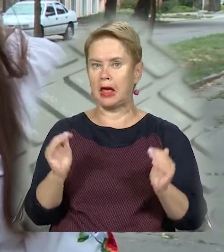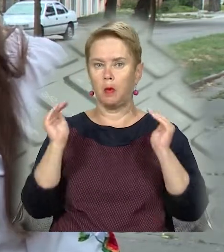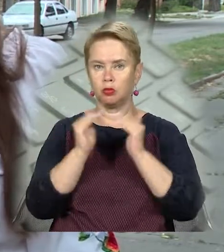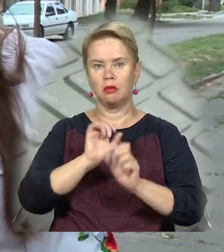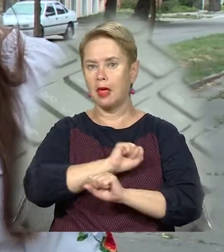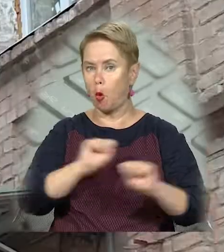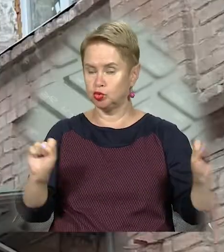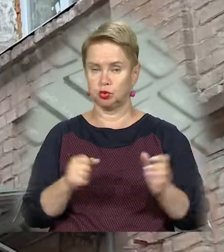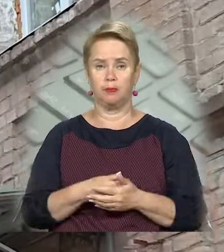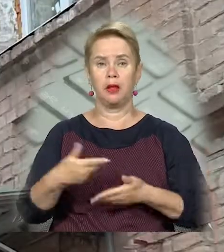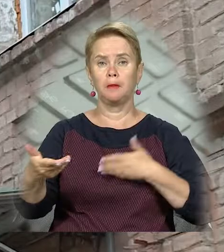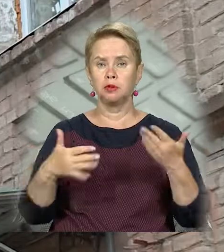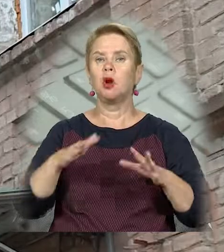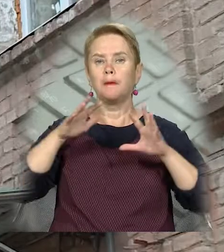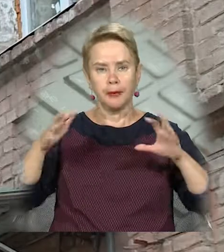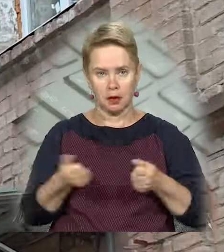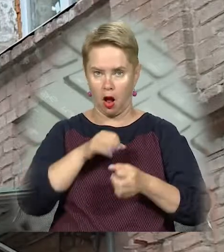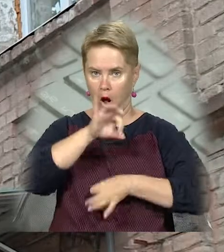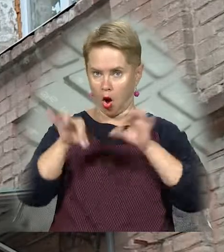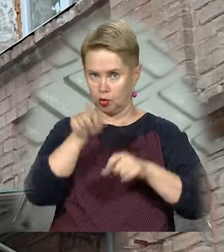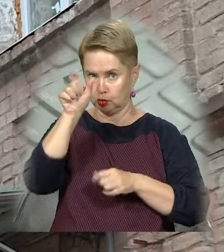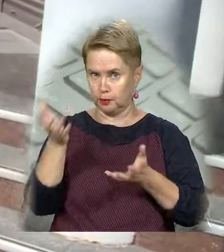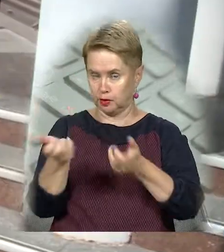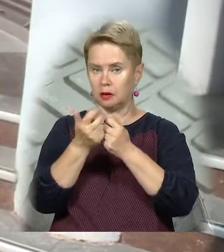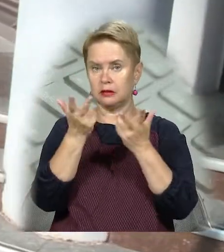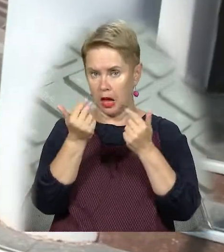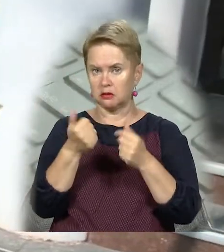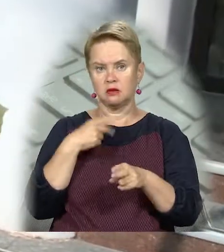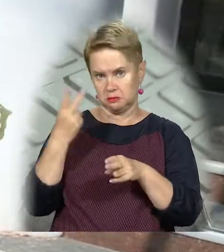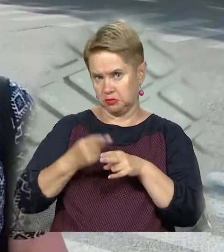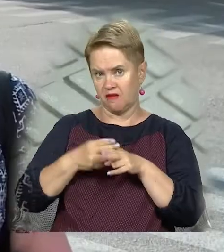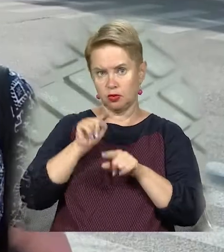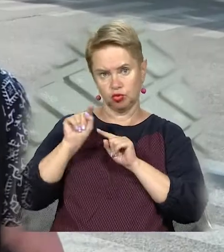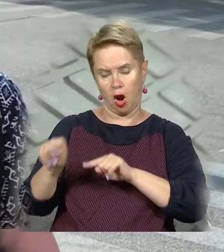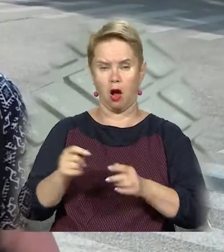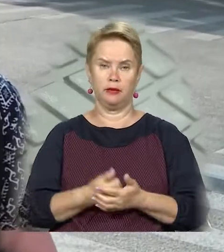будівля, не можна. Переходжі підтримують архітекторку. Трошки заважає.